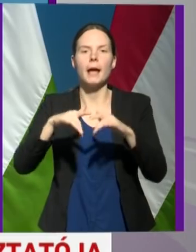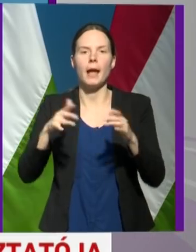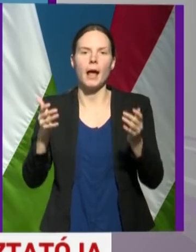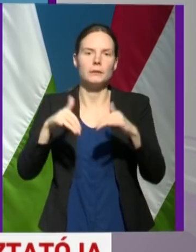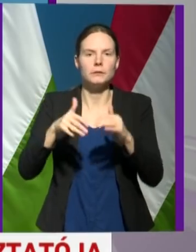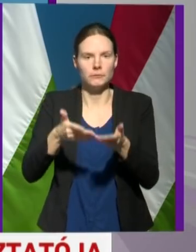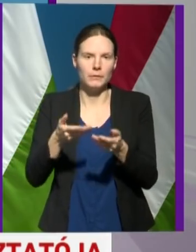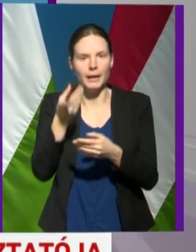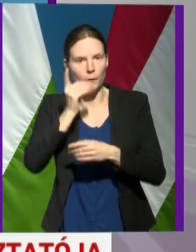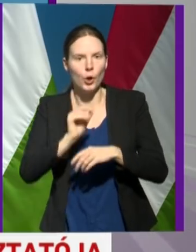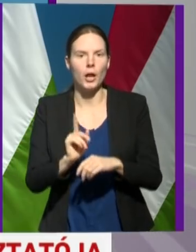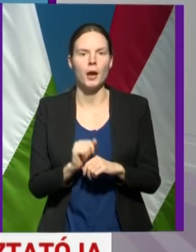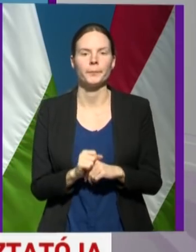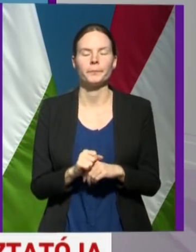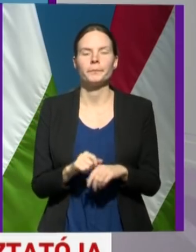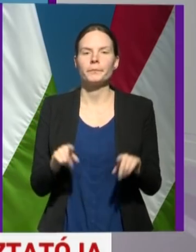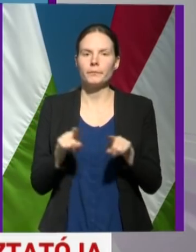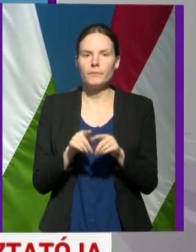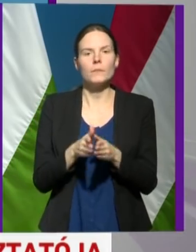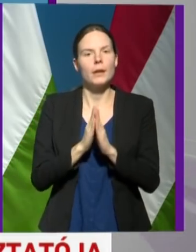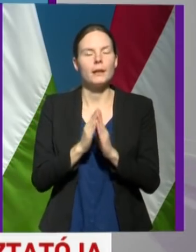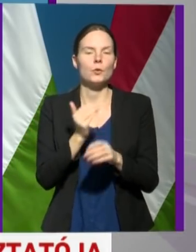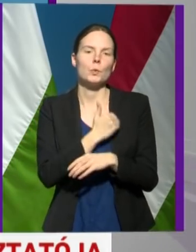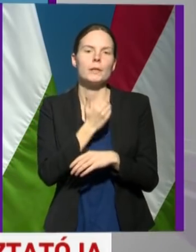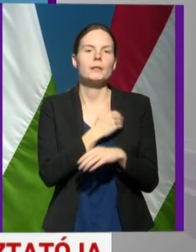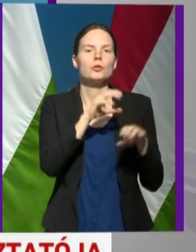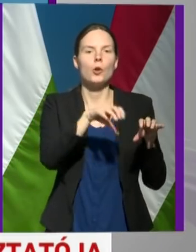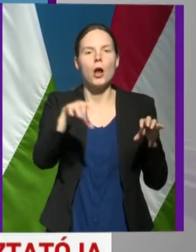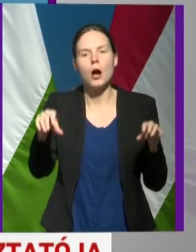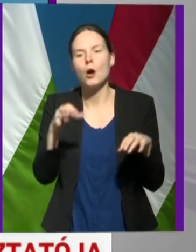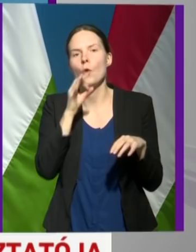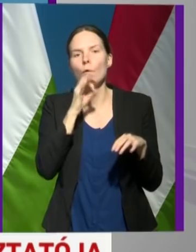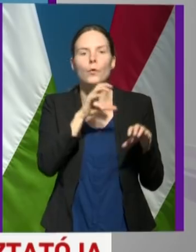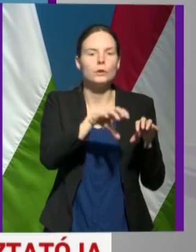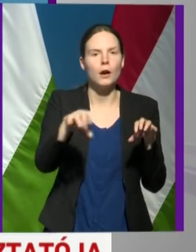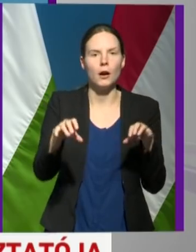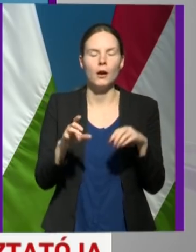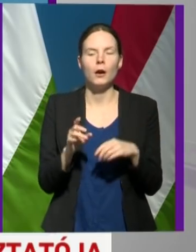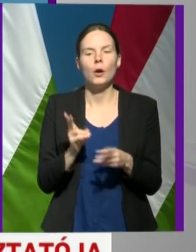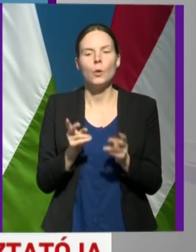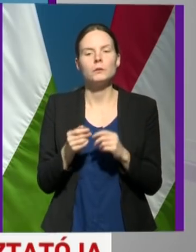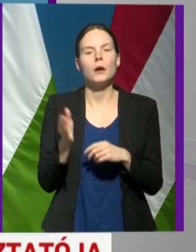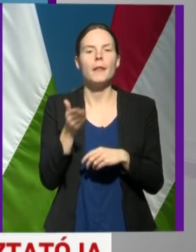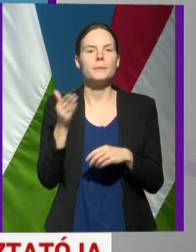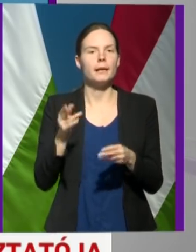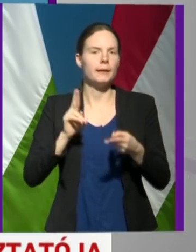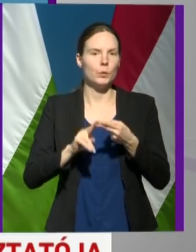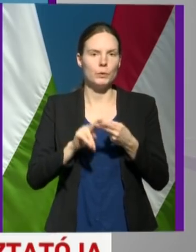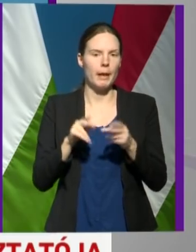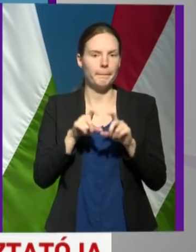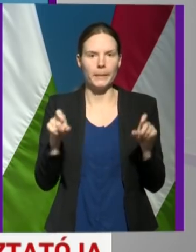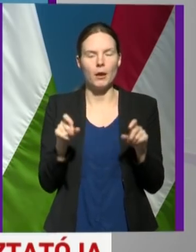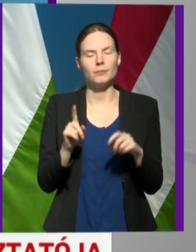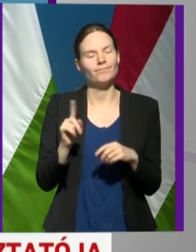Hasonlóképpen kérjük az iskolákat, ovodákat, hogy a nemzet ünnep alkalomából ne